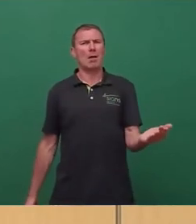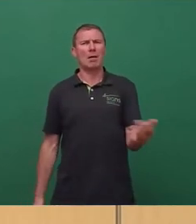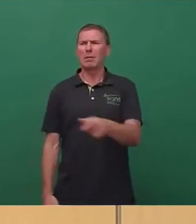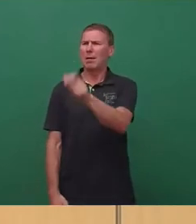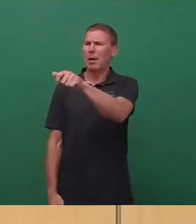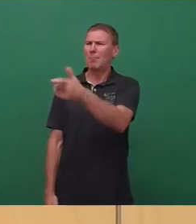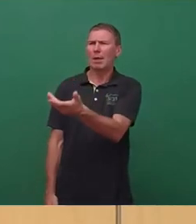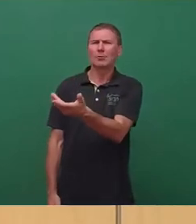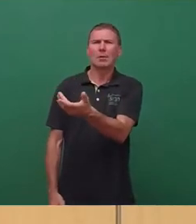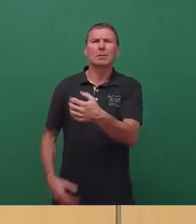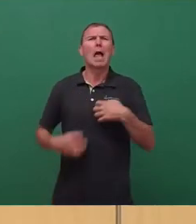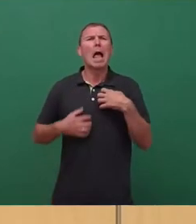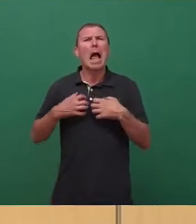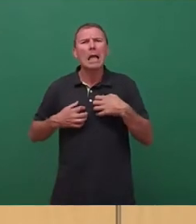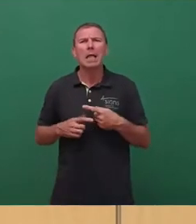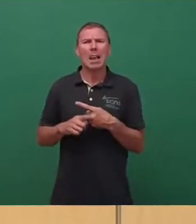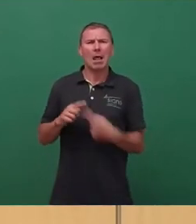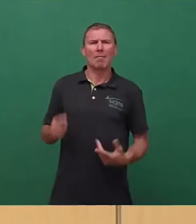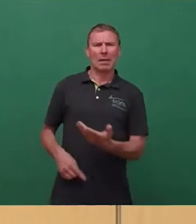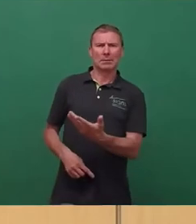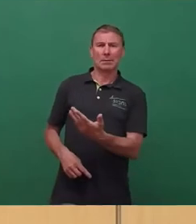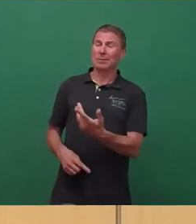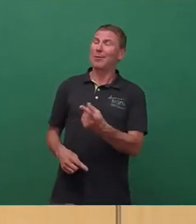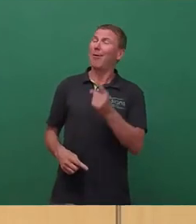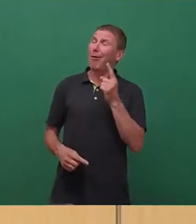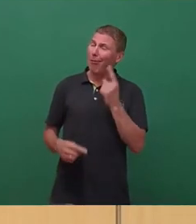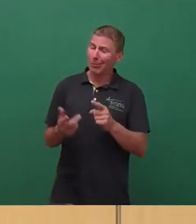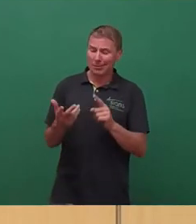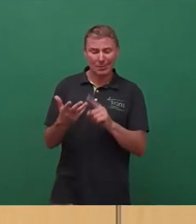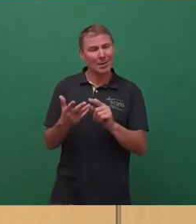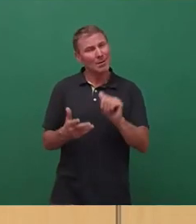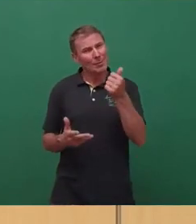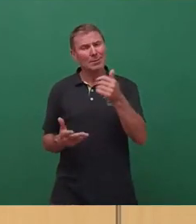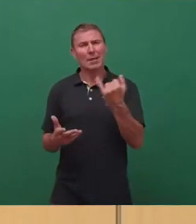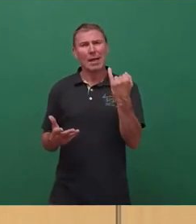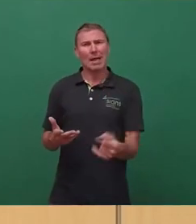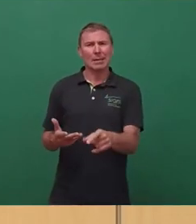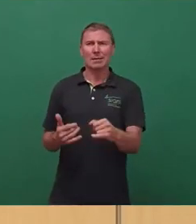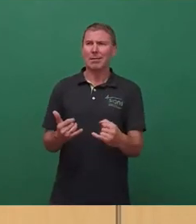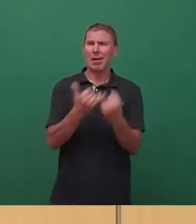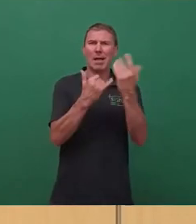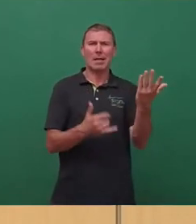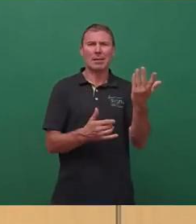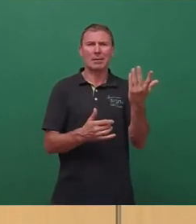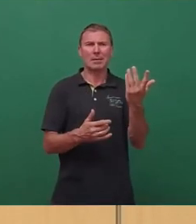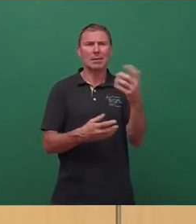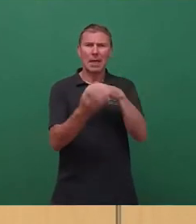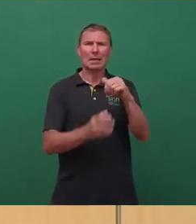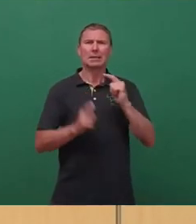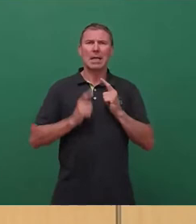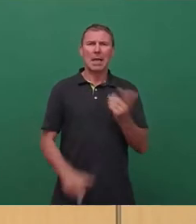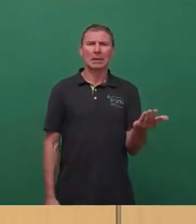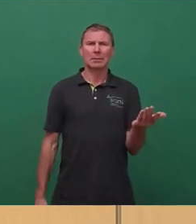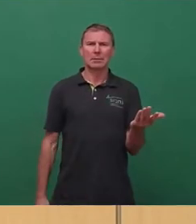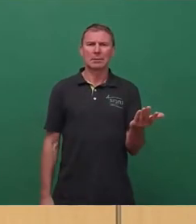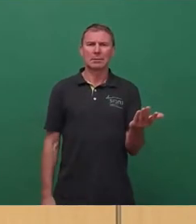Seele verletzt wurden, aber es waren auch vor allem die Kinder und ihre Eltern, die unter dieser Krise gelitten haben. Und es ist